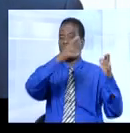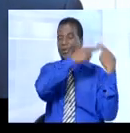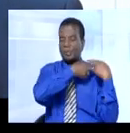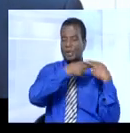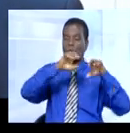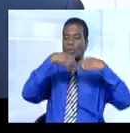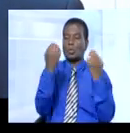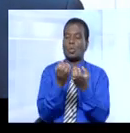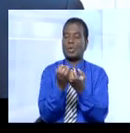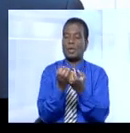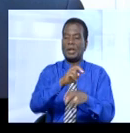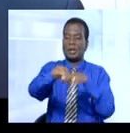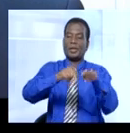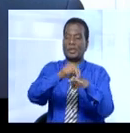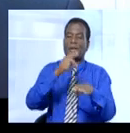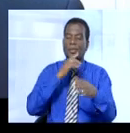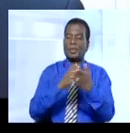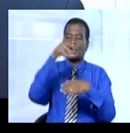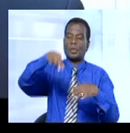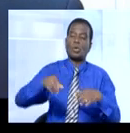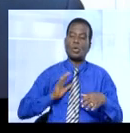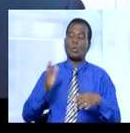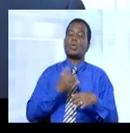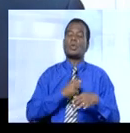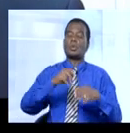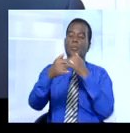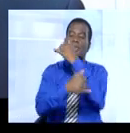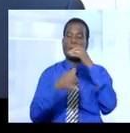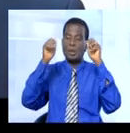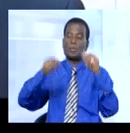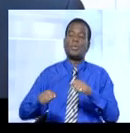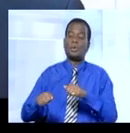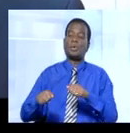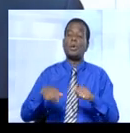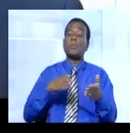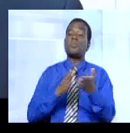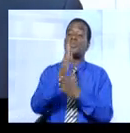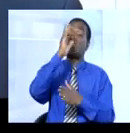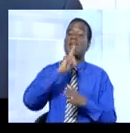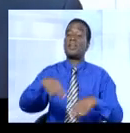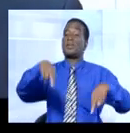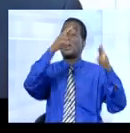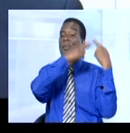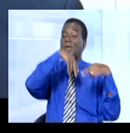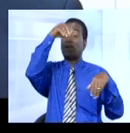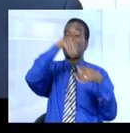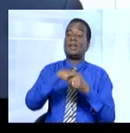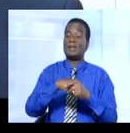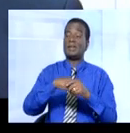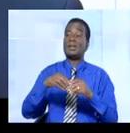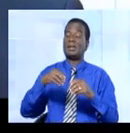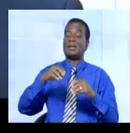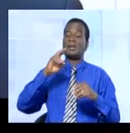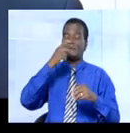est bien la preuve que notre pays veut jouer un rôle déterminant dans cette francophonie